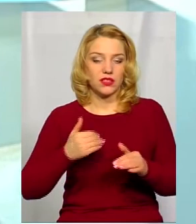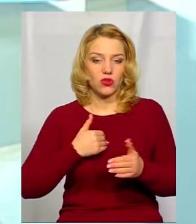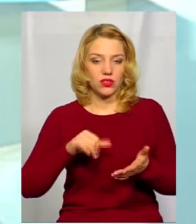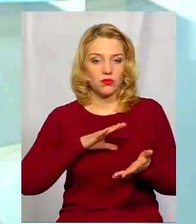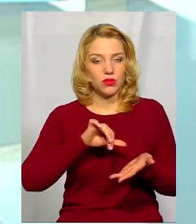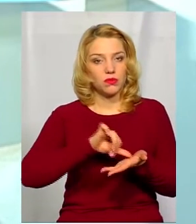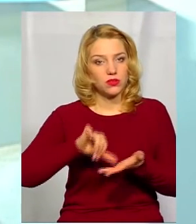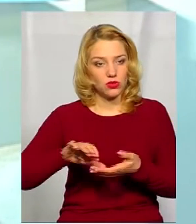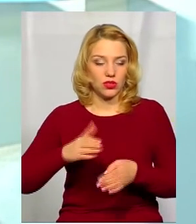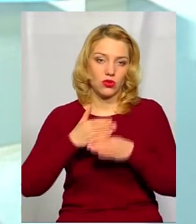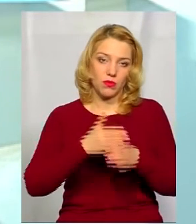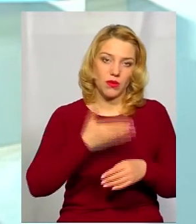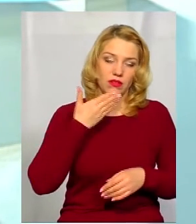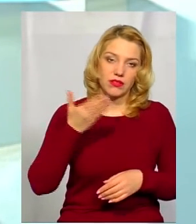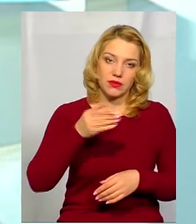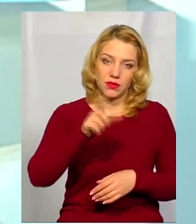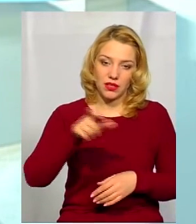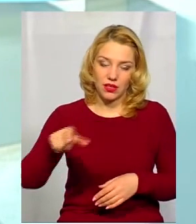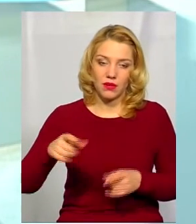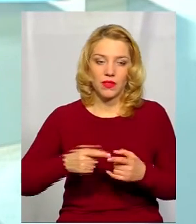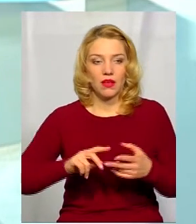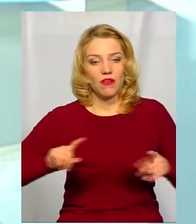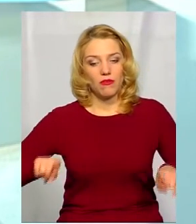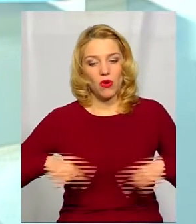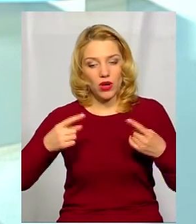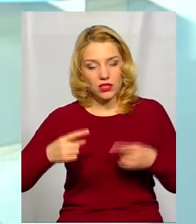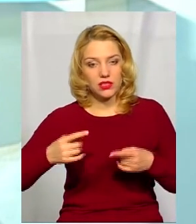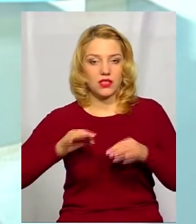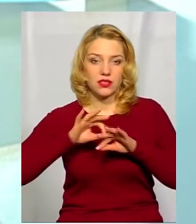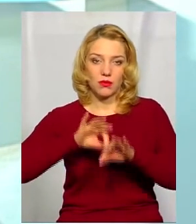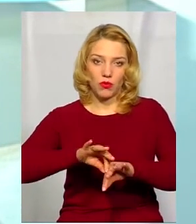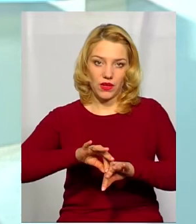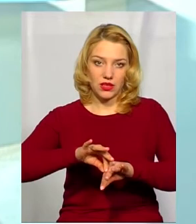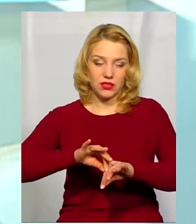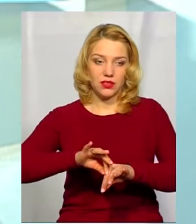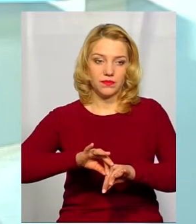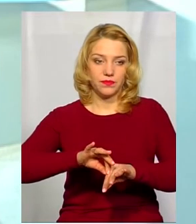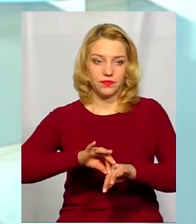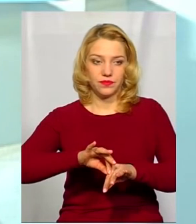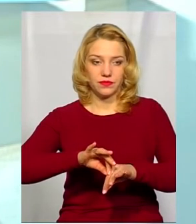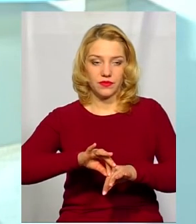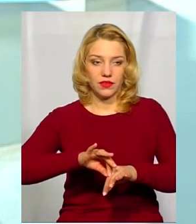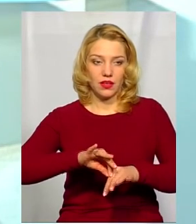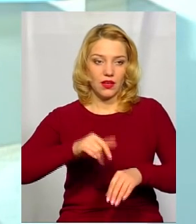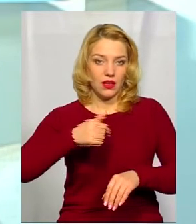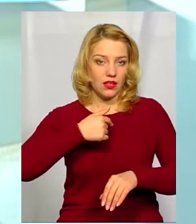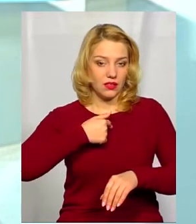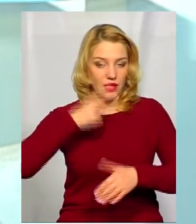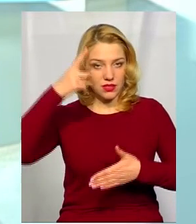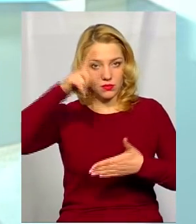присутніми, вони допомагали спікерам ось в плані організації, проведення. І я